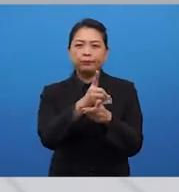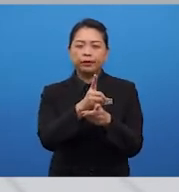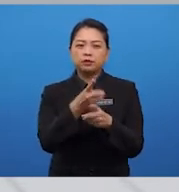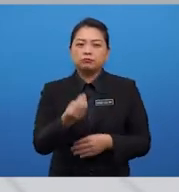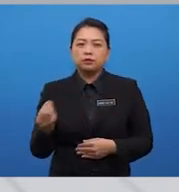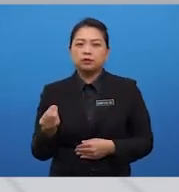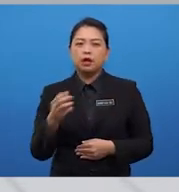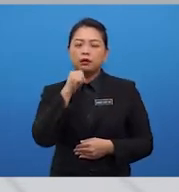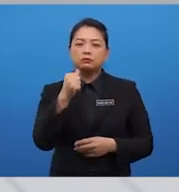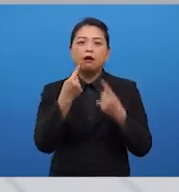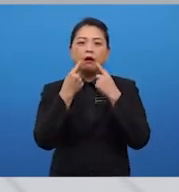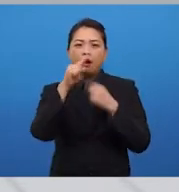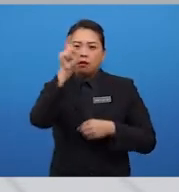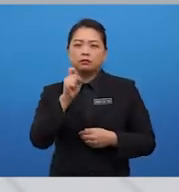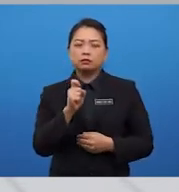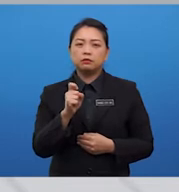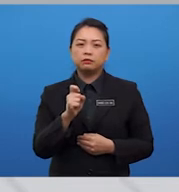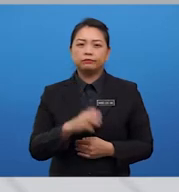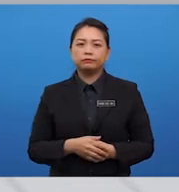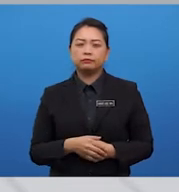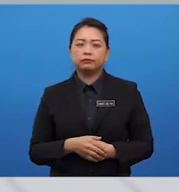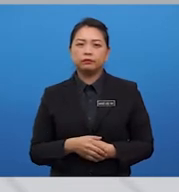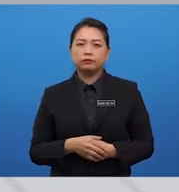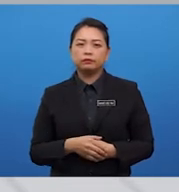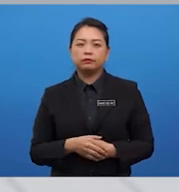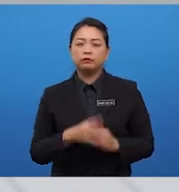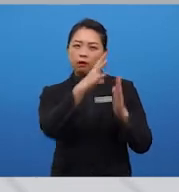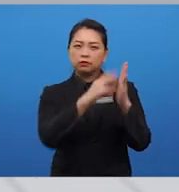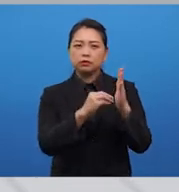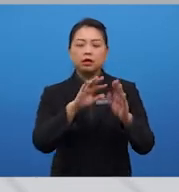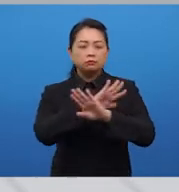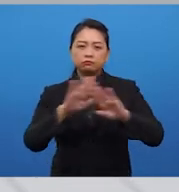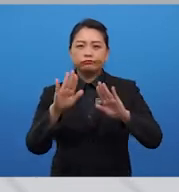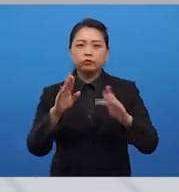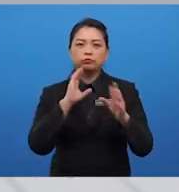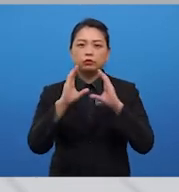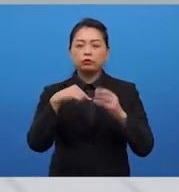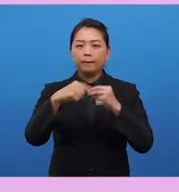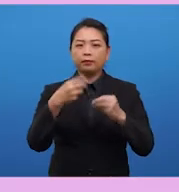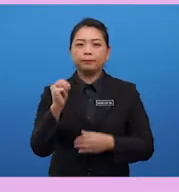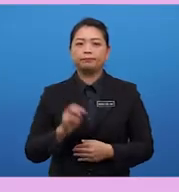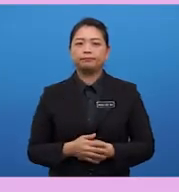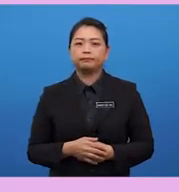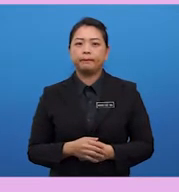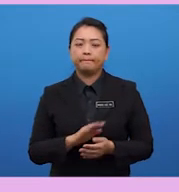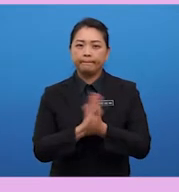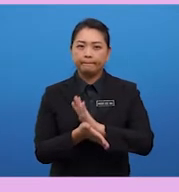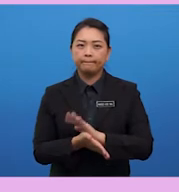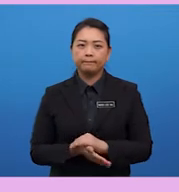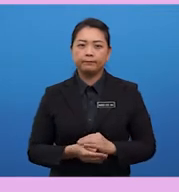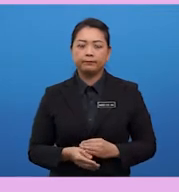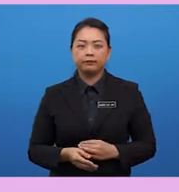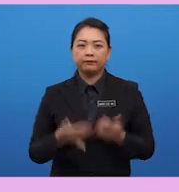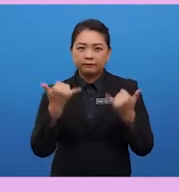If it is not answering not relevant to the context given, do not talk about them. So,